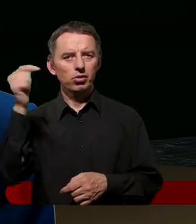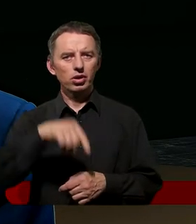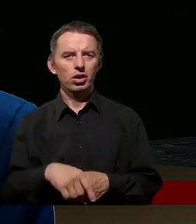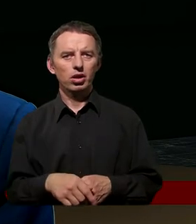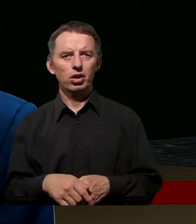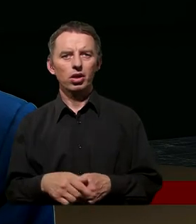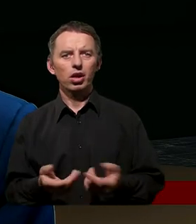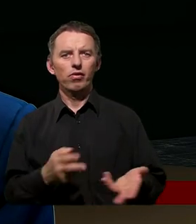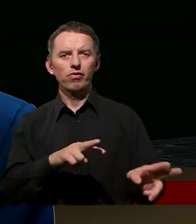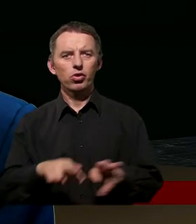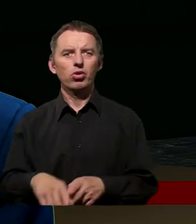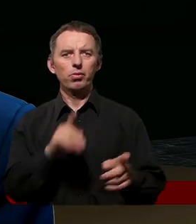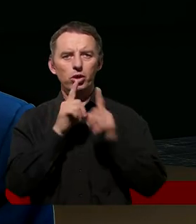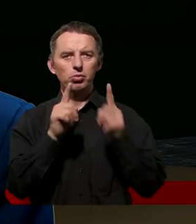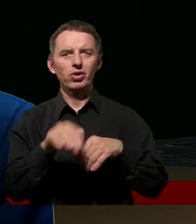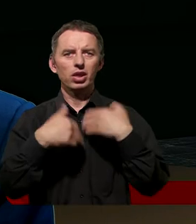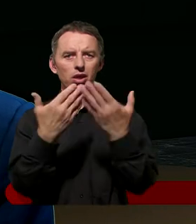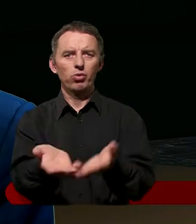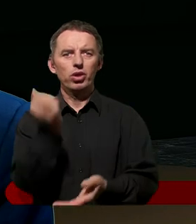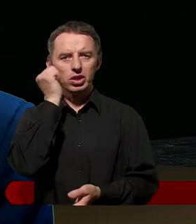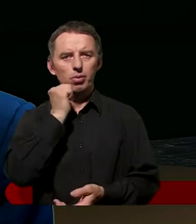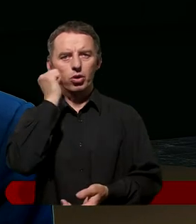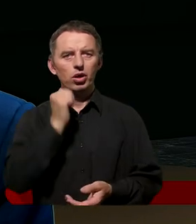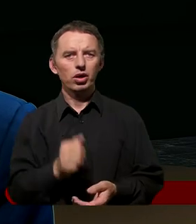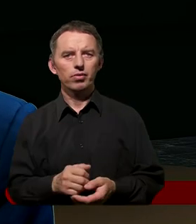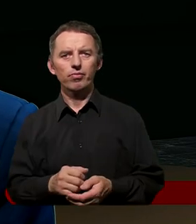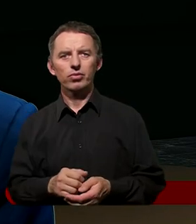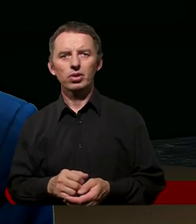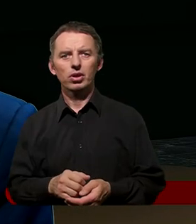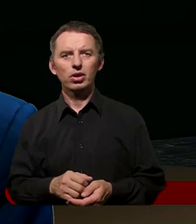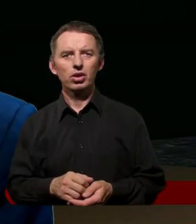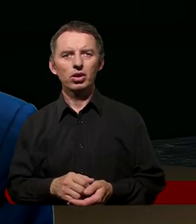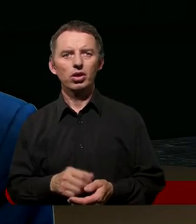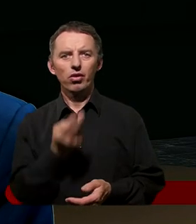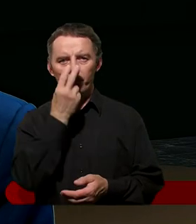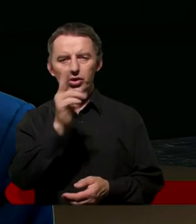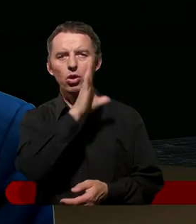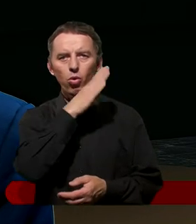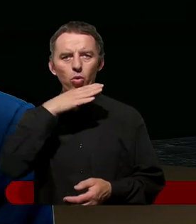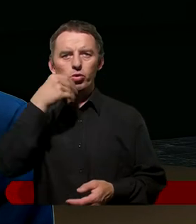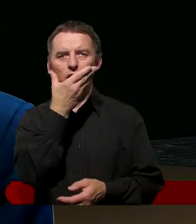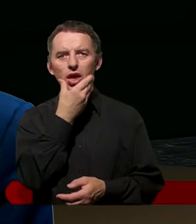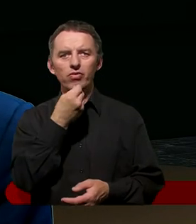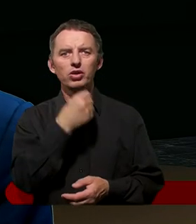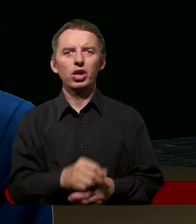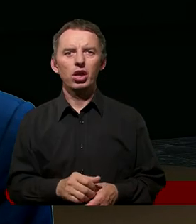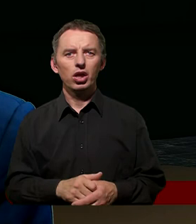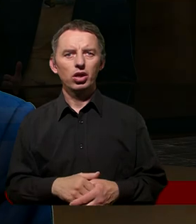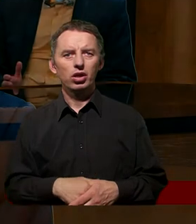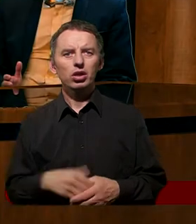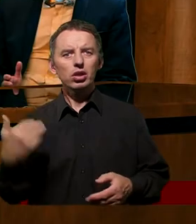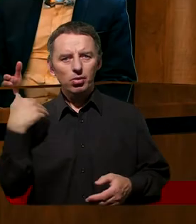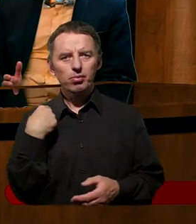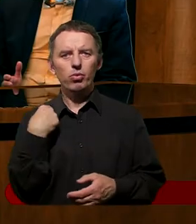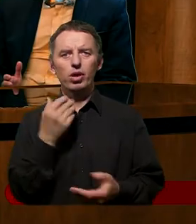Zawróciłem, porozmawiałem z nią chwileczkę, dałem jej te jabłka. Jak zobaczyć uśmiech tej kobiety, to było tak niesamowite, to